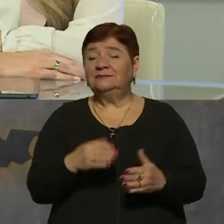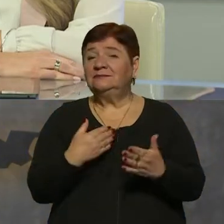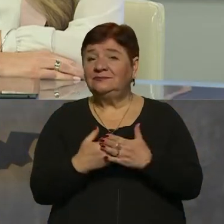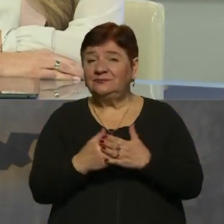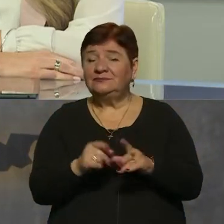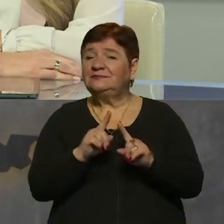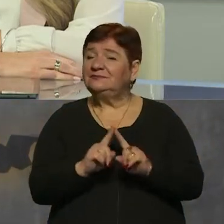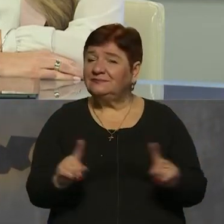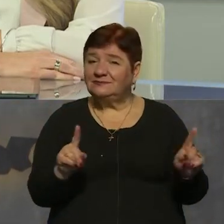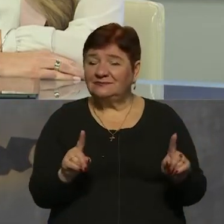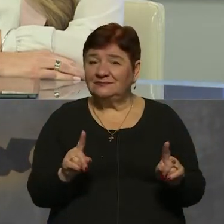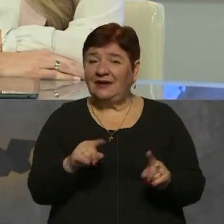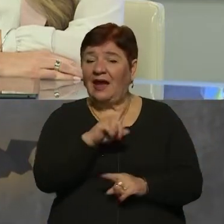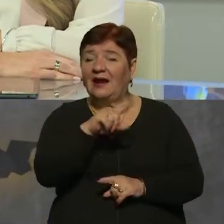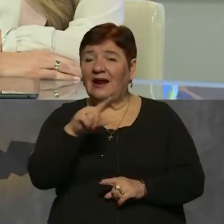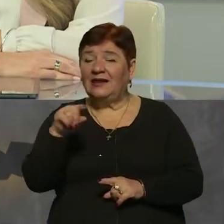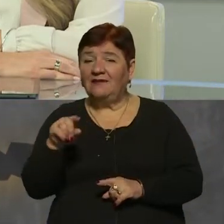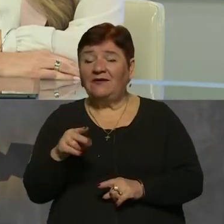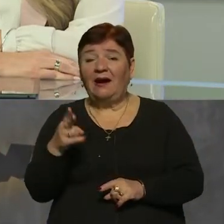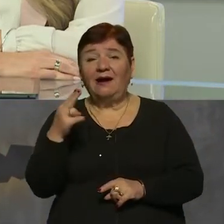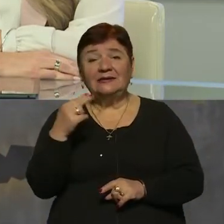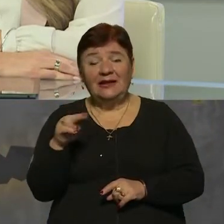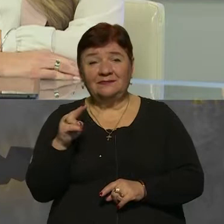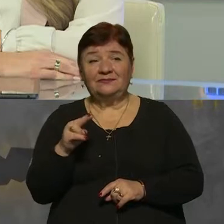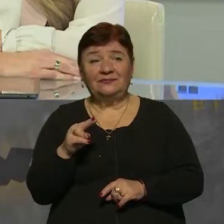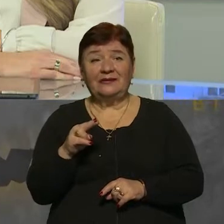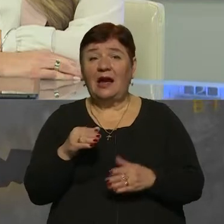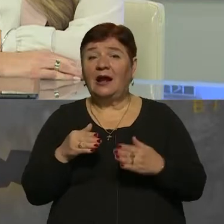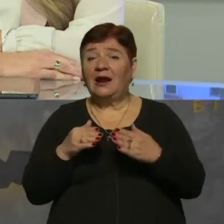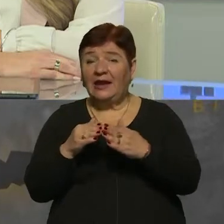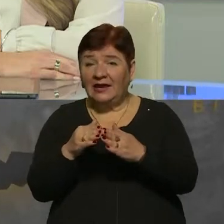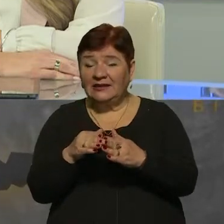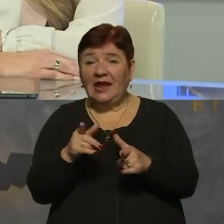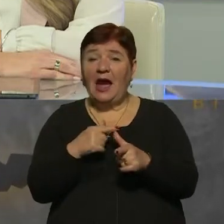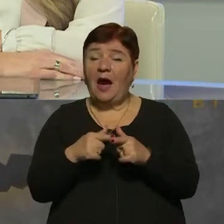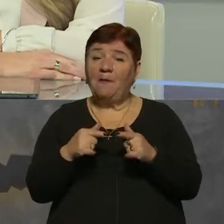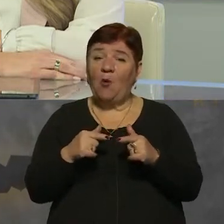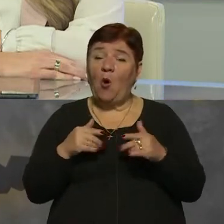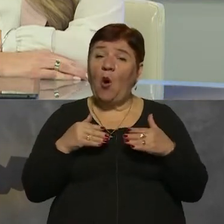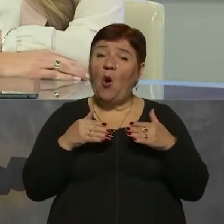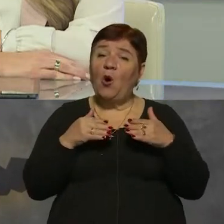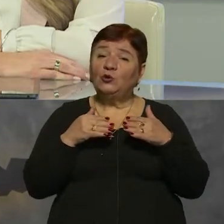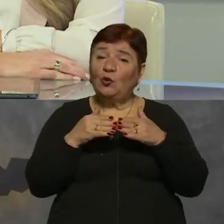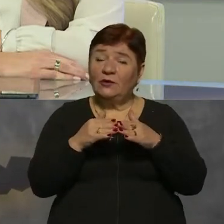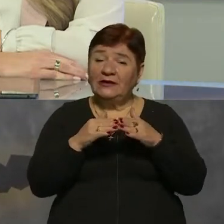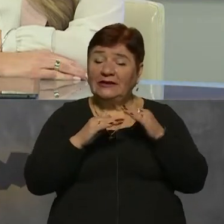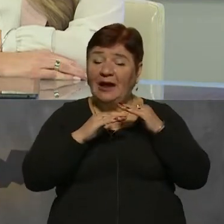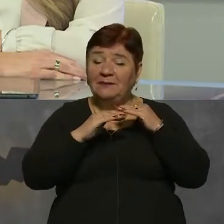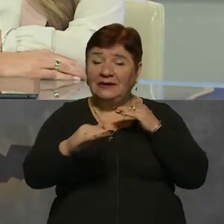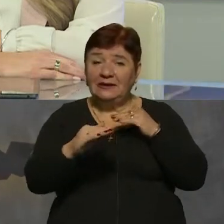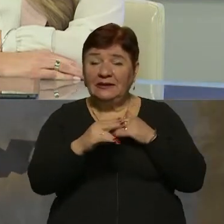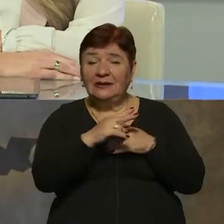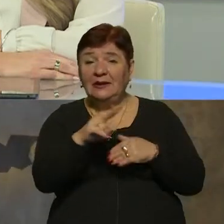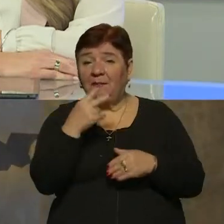особливості рельєфа, де ракети чи дрони, які йдуть на малої висоті, їх не